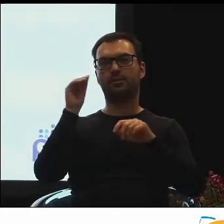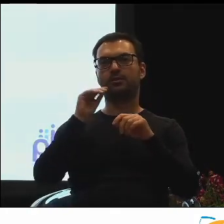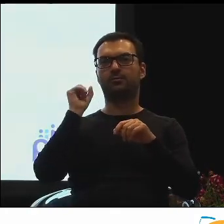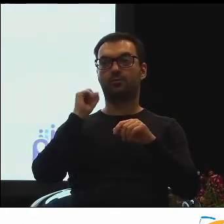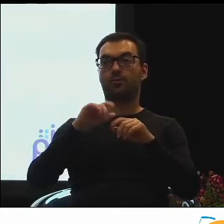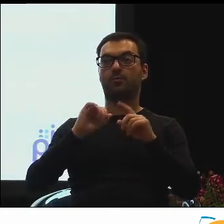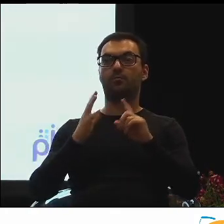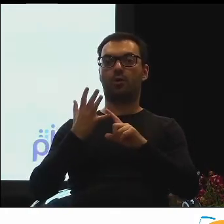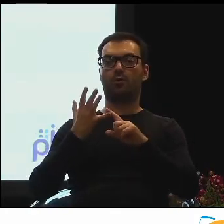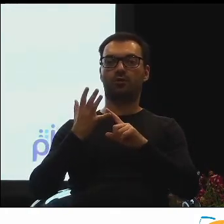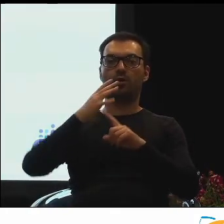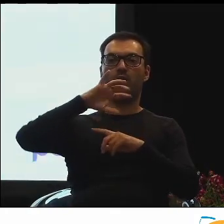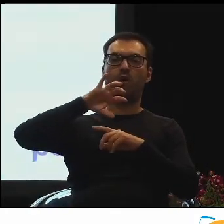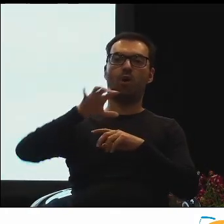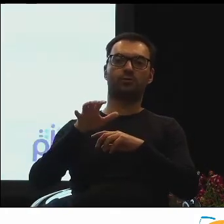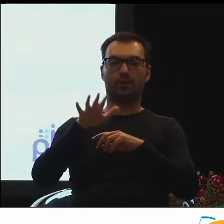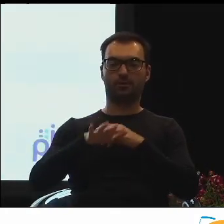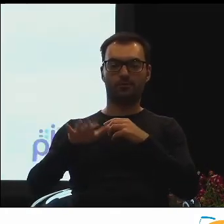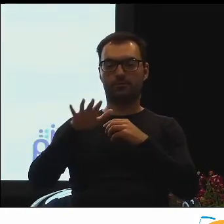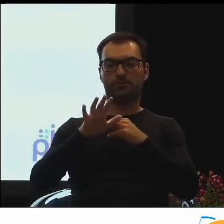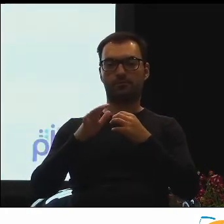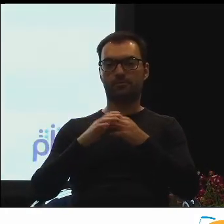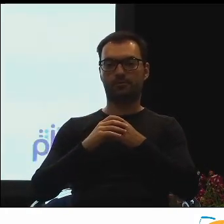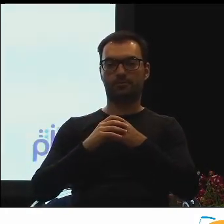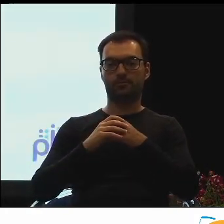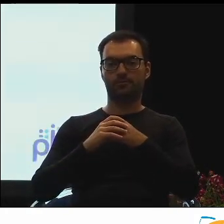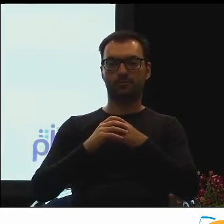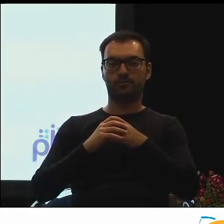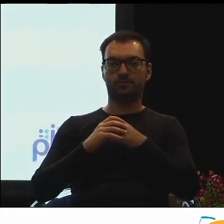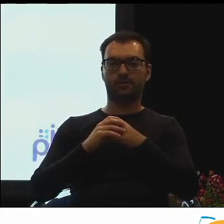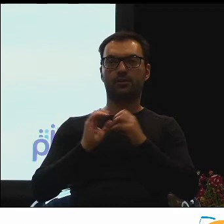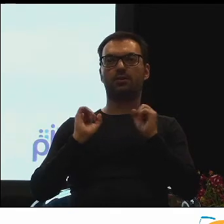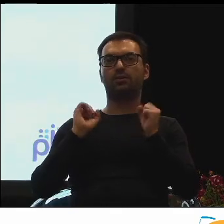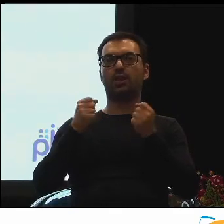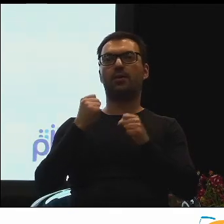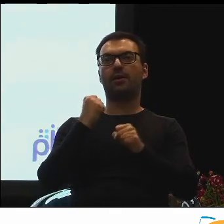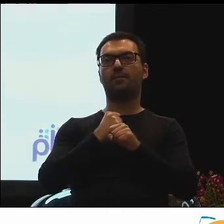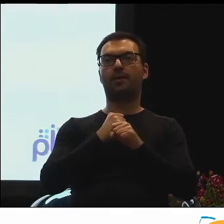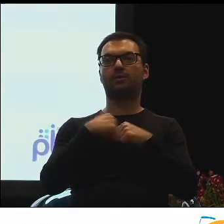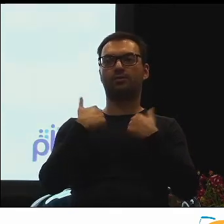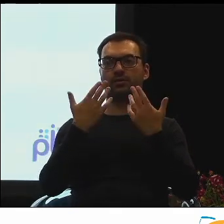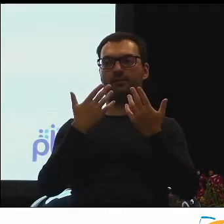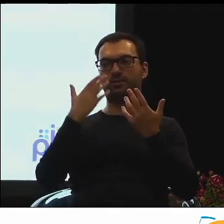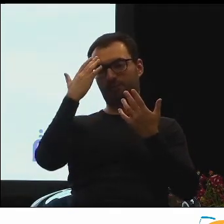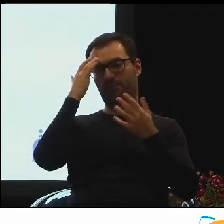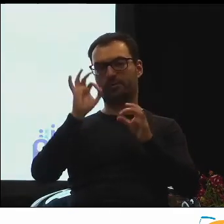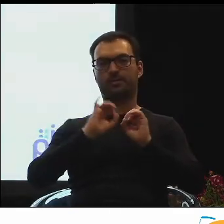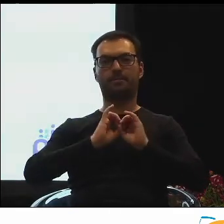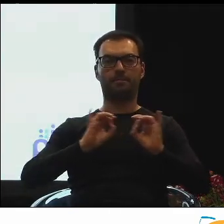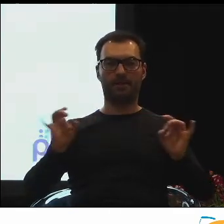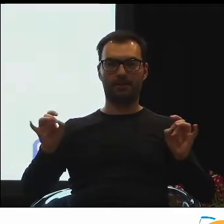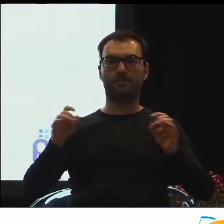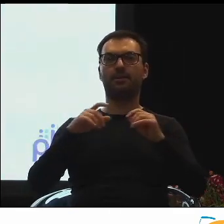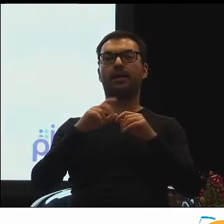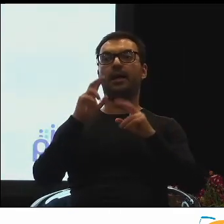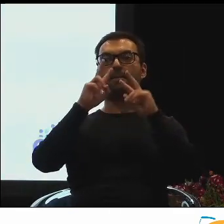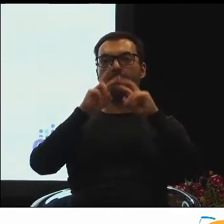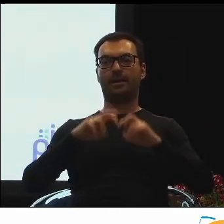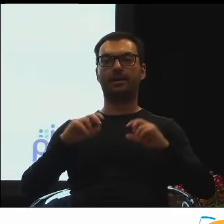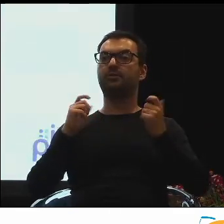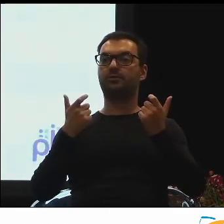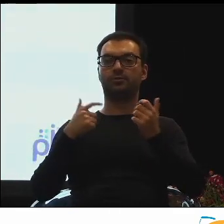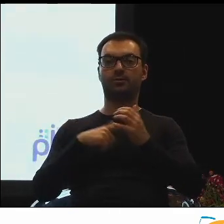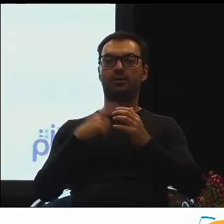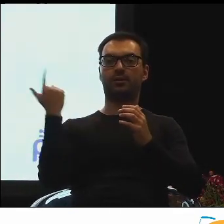ten piąty obszar dotyczący działań pracodawców w obliczu pandemii. No przypominam, że badanie